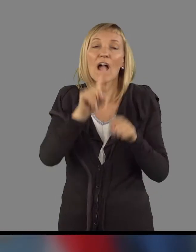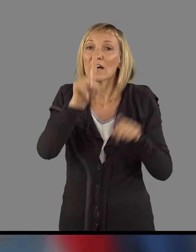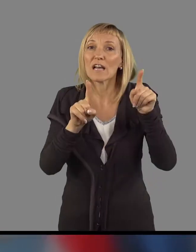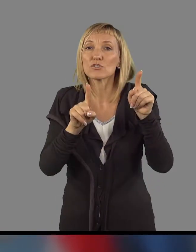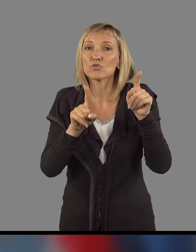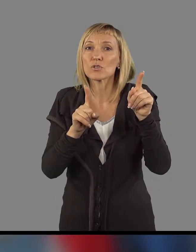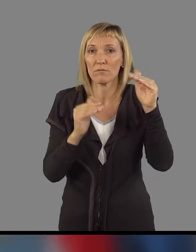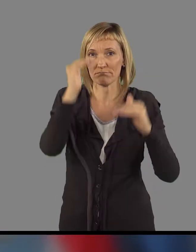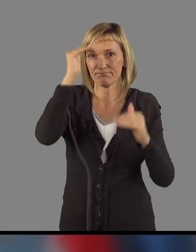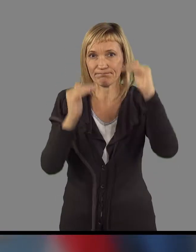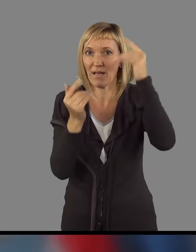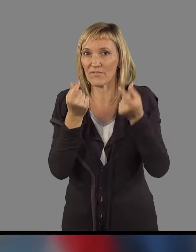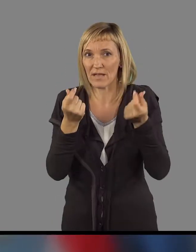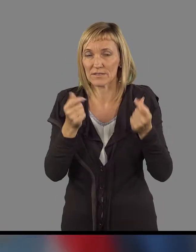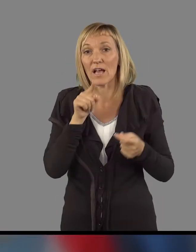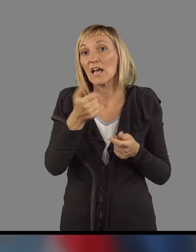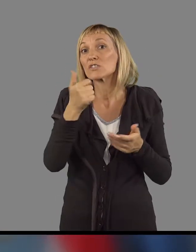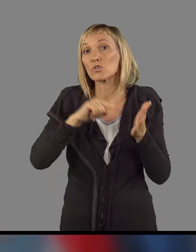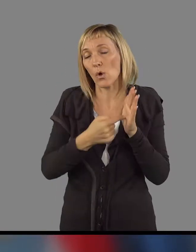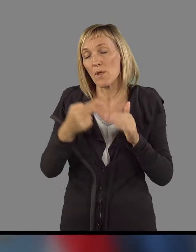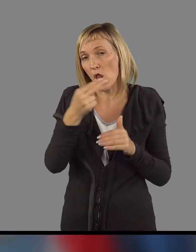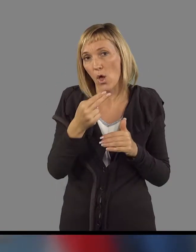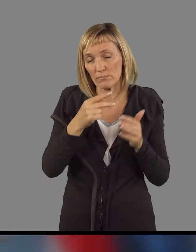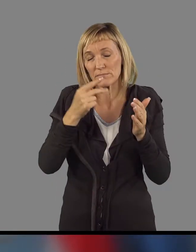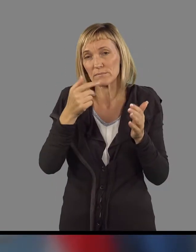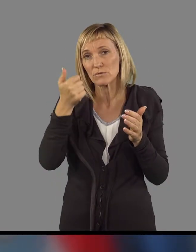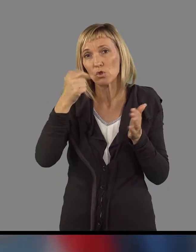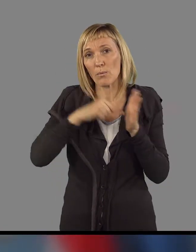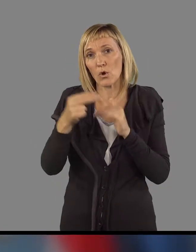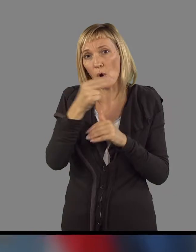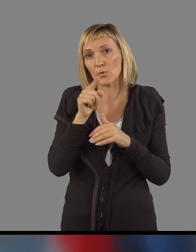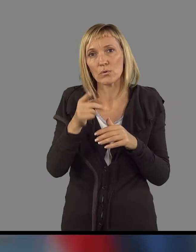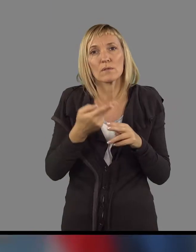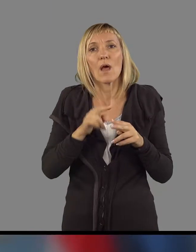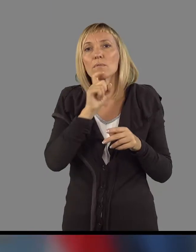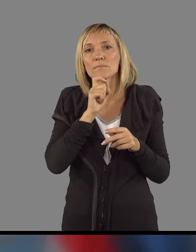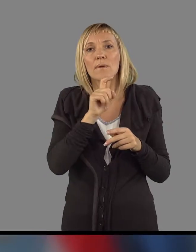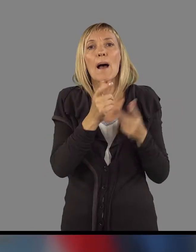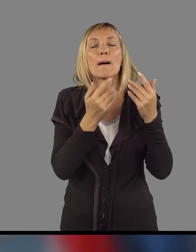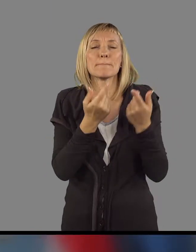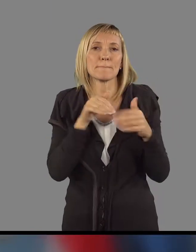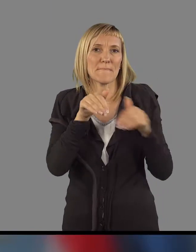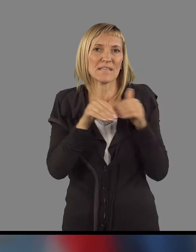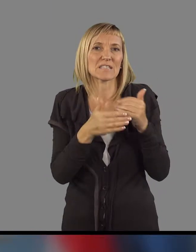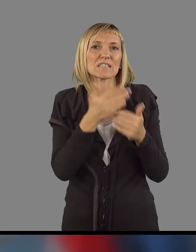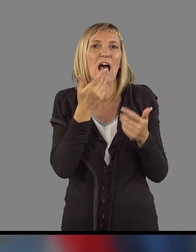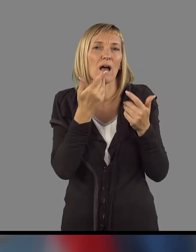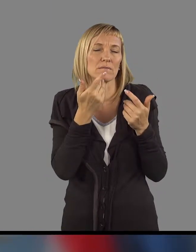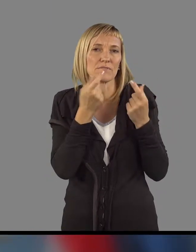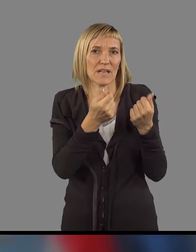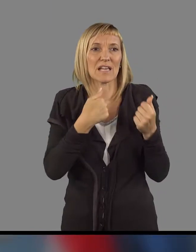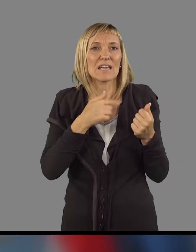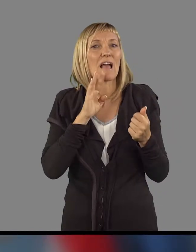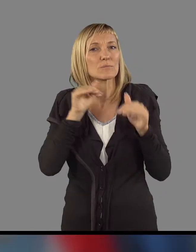višini. Poglejte, v teh 100 milijonov je največ utrpelo, da tako reče, ministrstvo za finance. Jaz bom mogel pri sebi